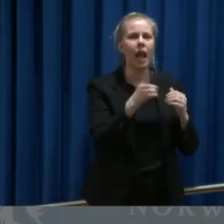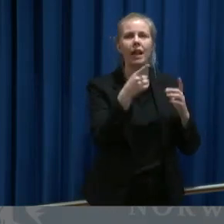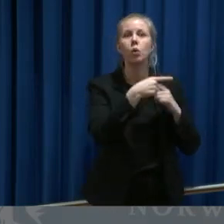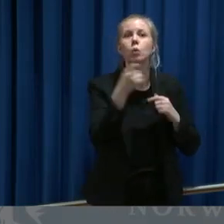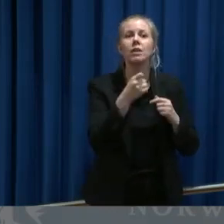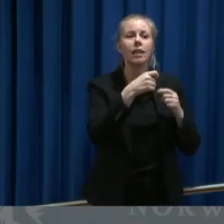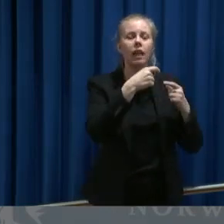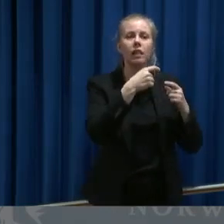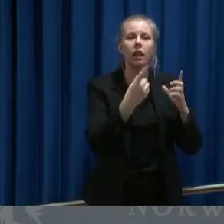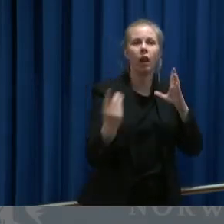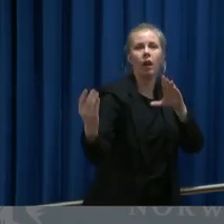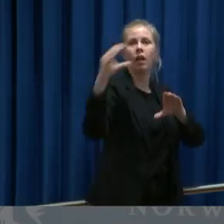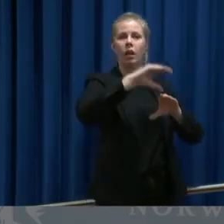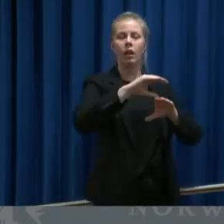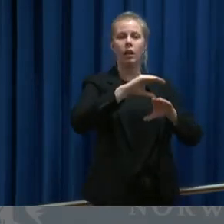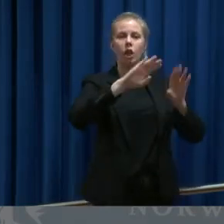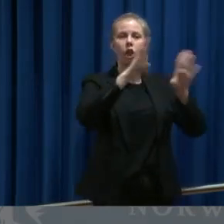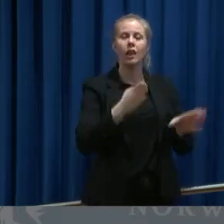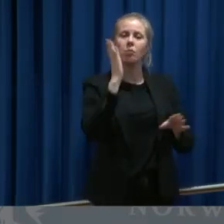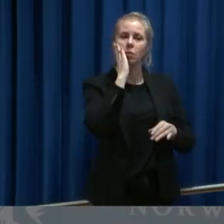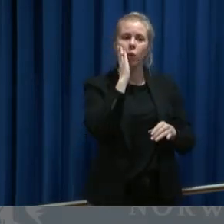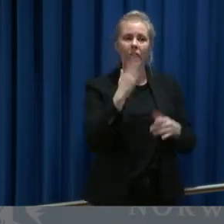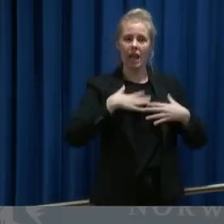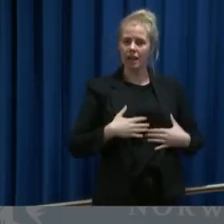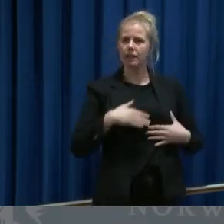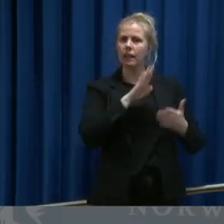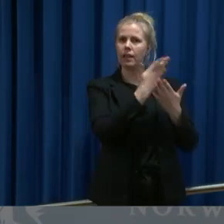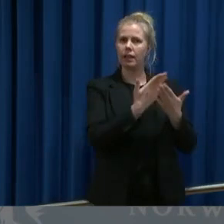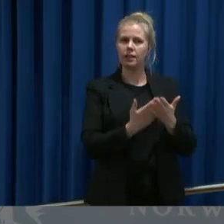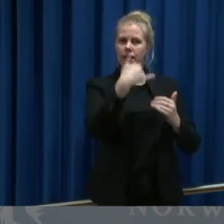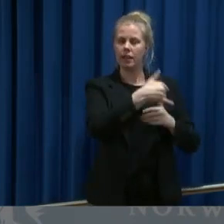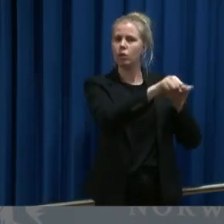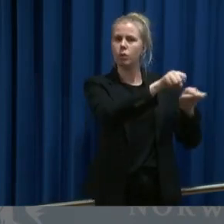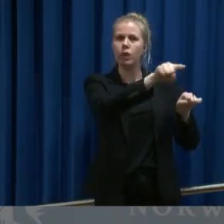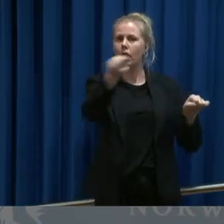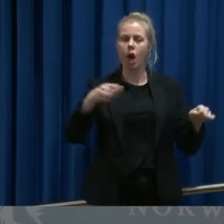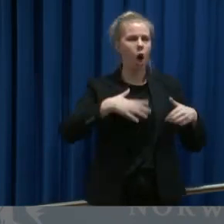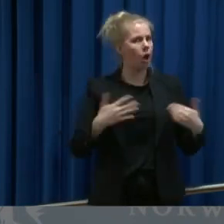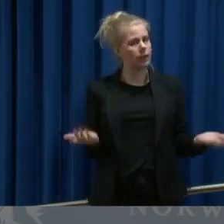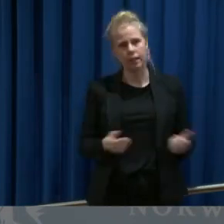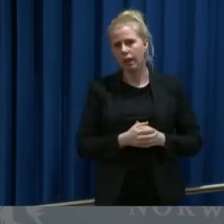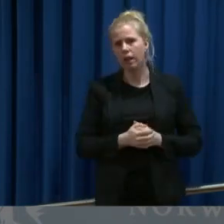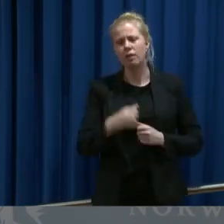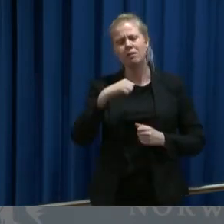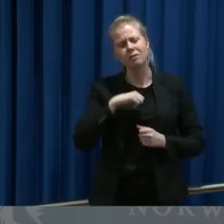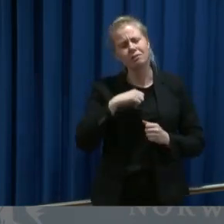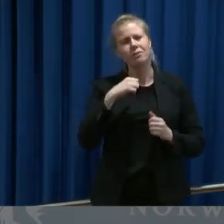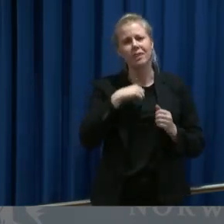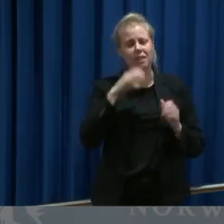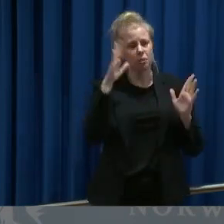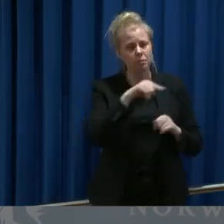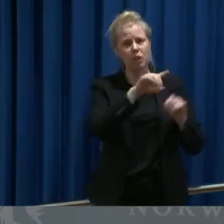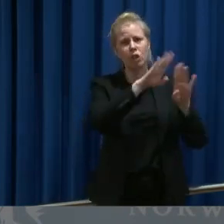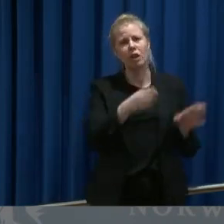av hyttebeboere i helsetjenestene sine. Så de som er på ytta vær så snill og